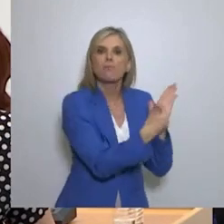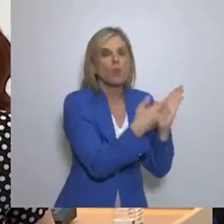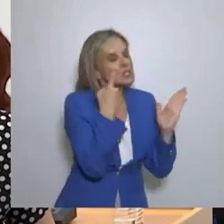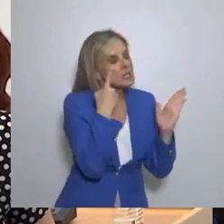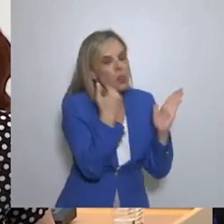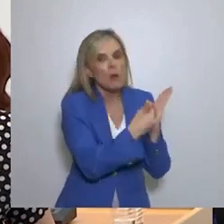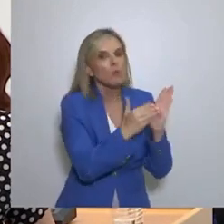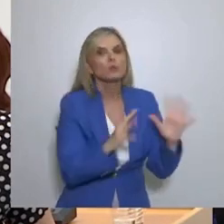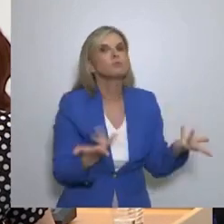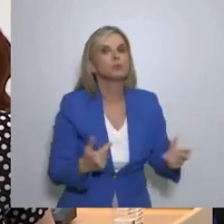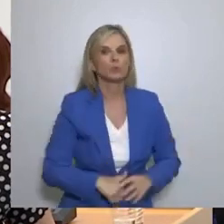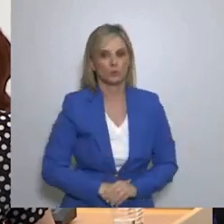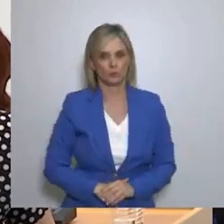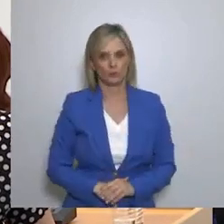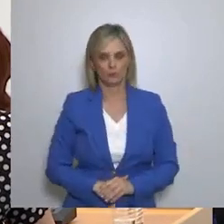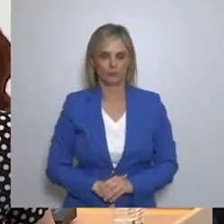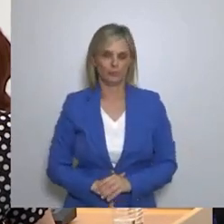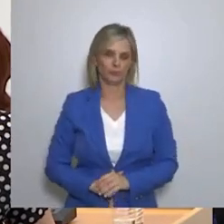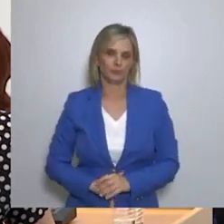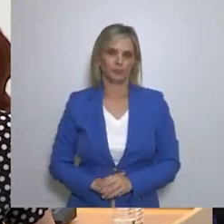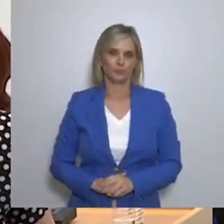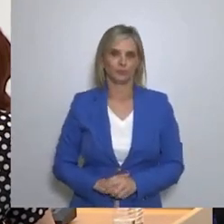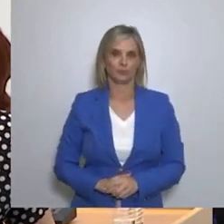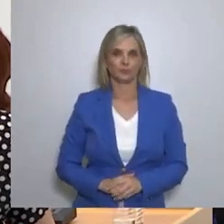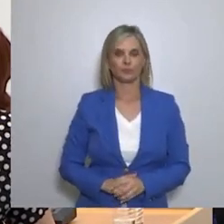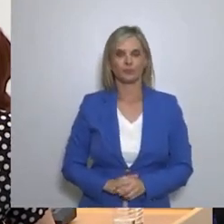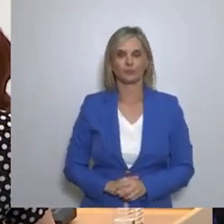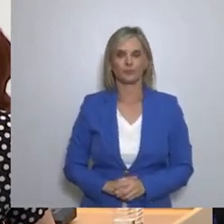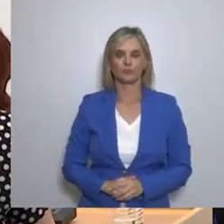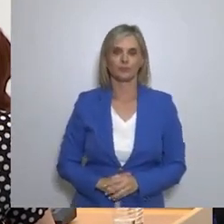απόδειξη Επόμενη ερώτηση